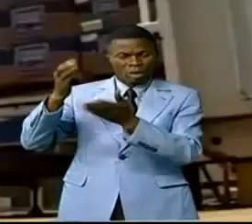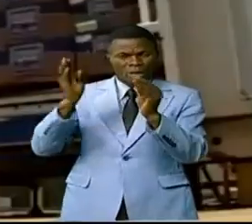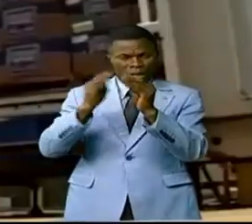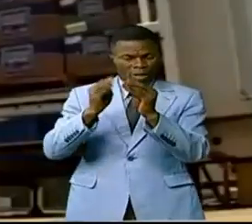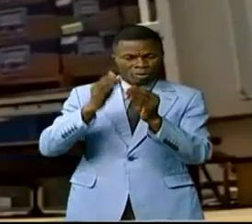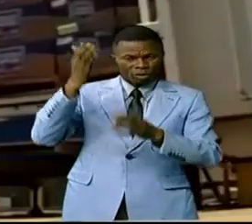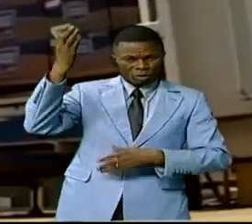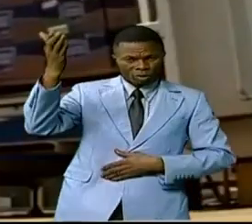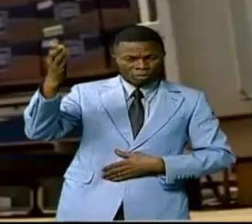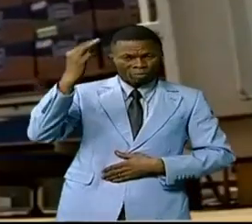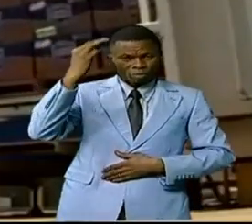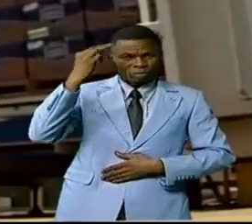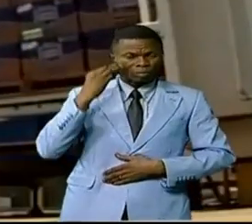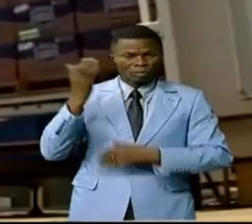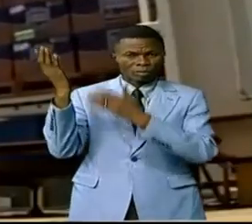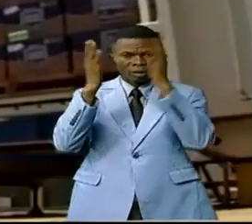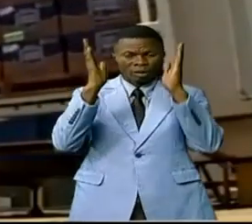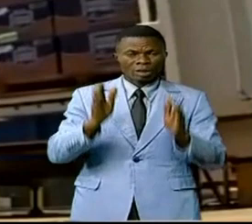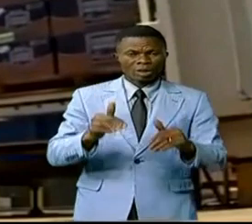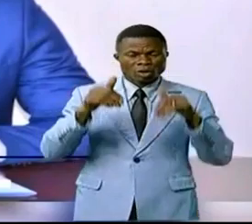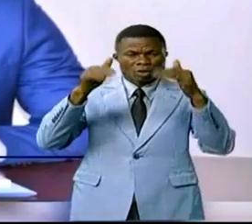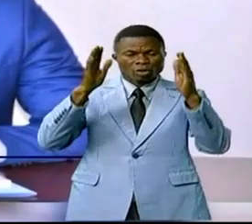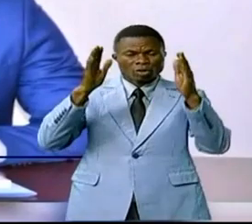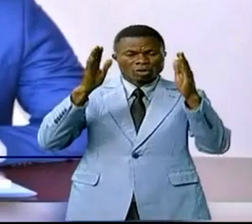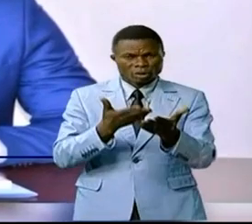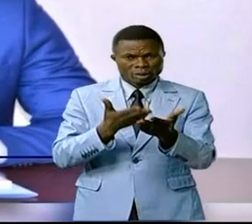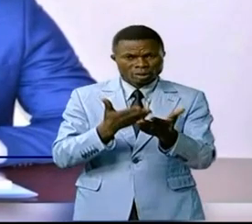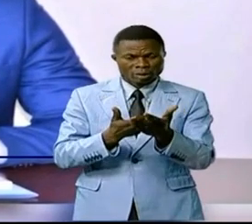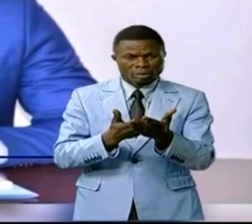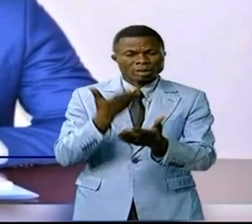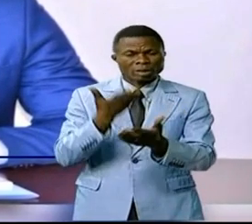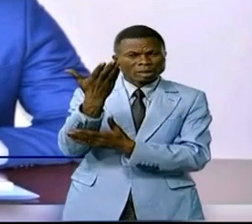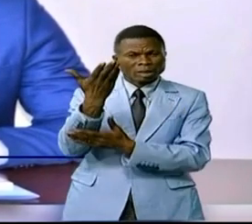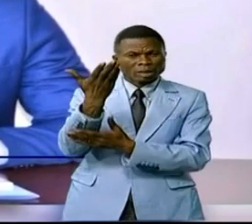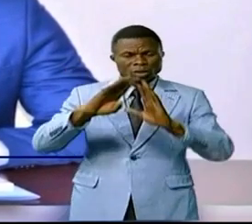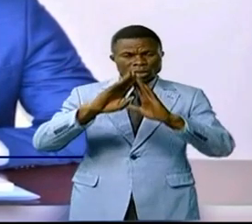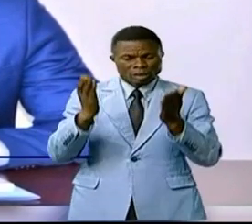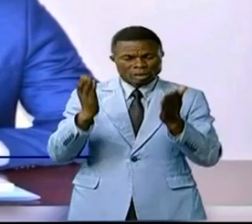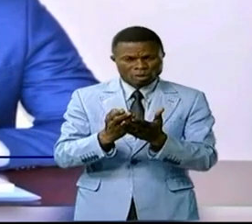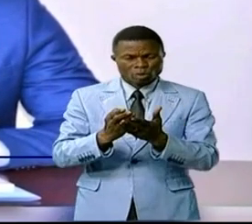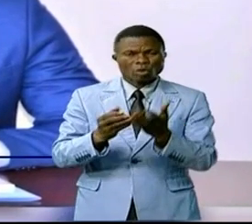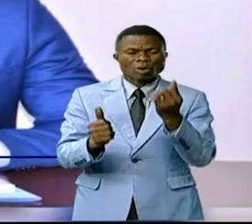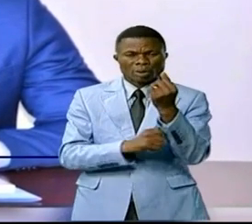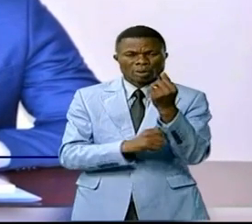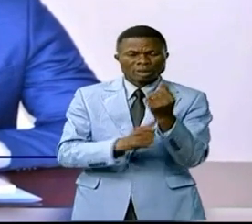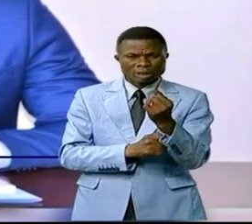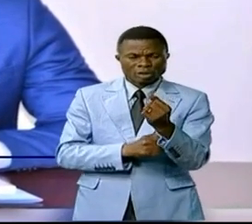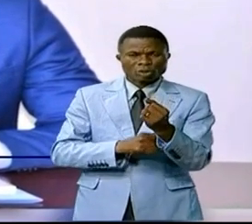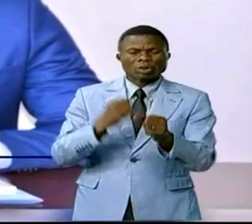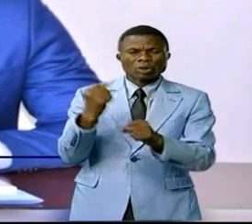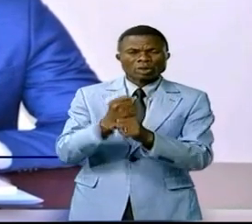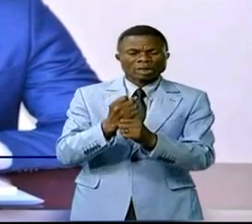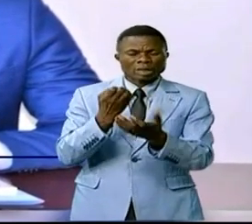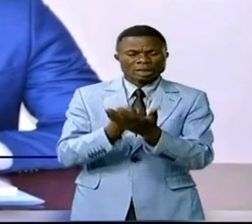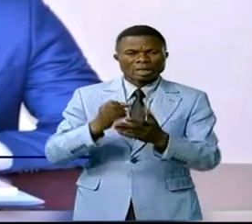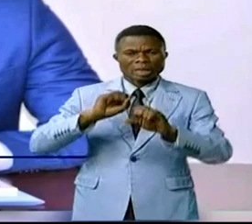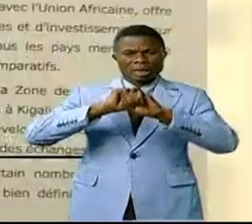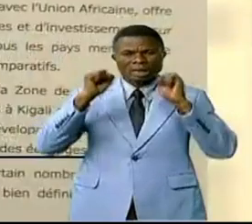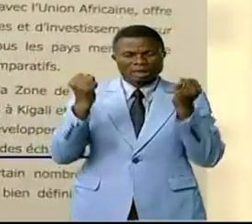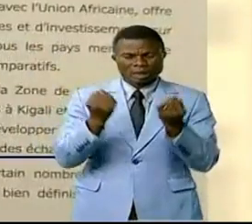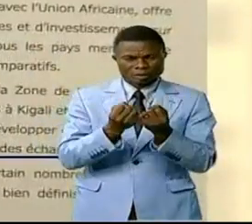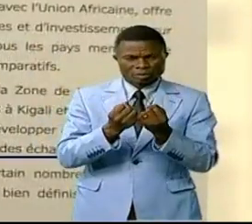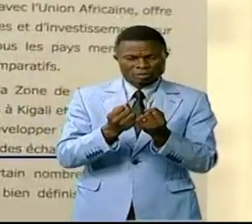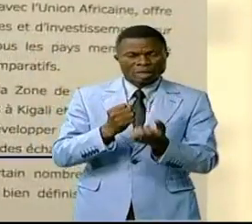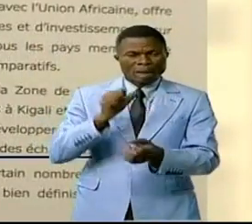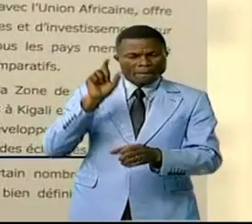foire. Les ministres du Commerce extérieur font un appel aux opérateurs économiques et entrepreneurs désirés de faire